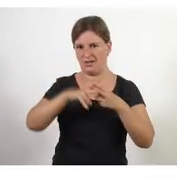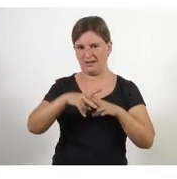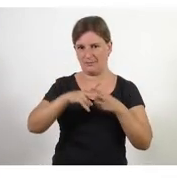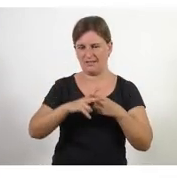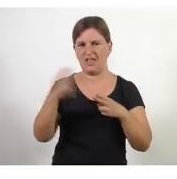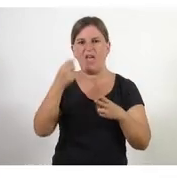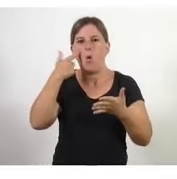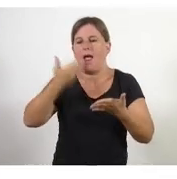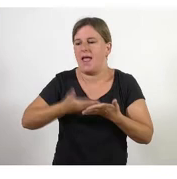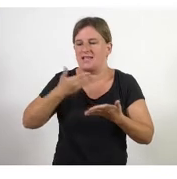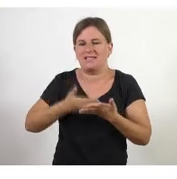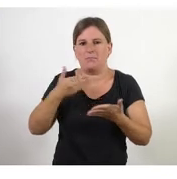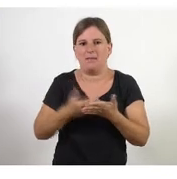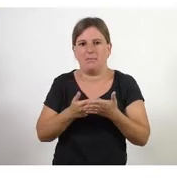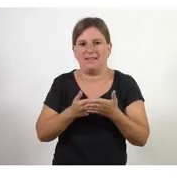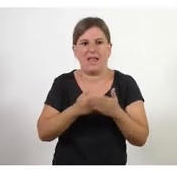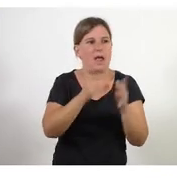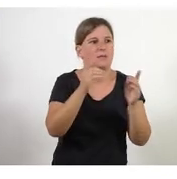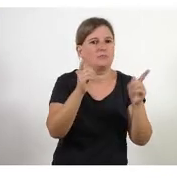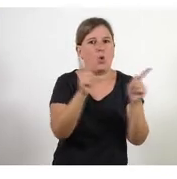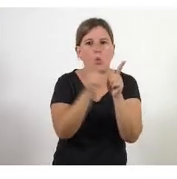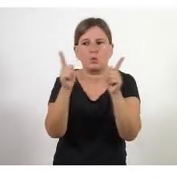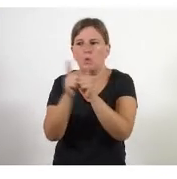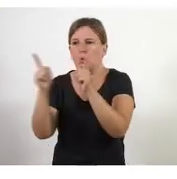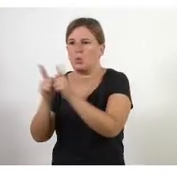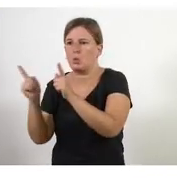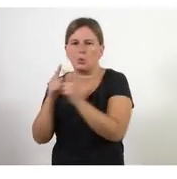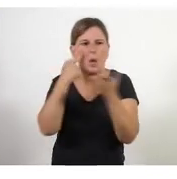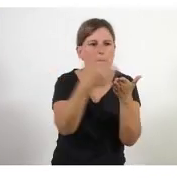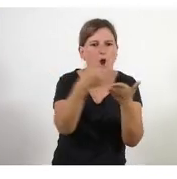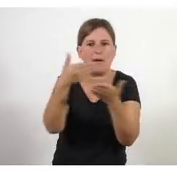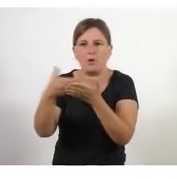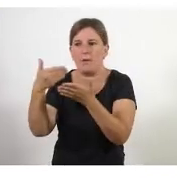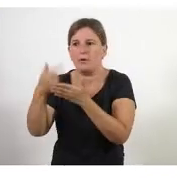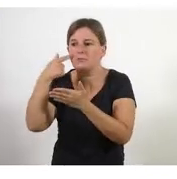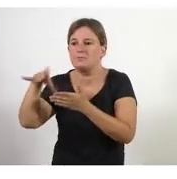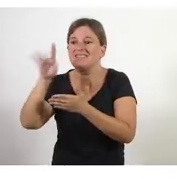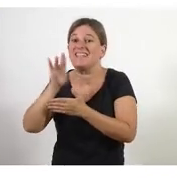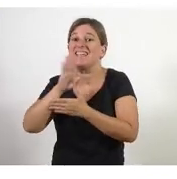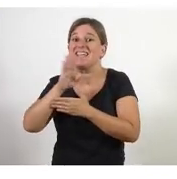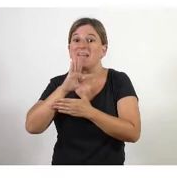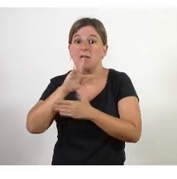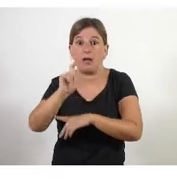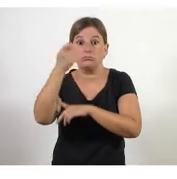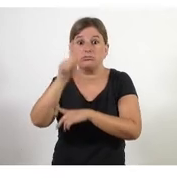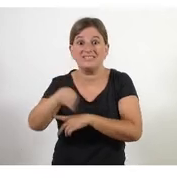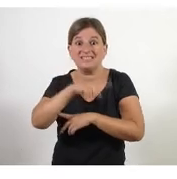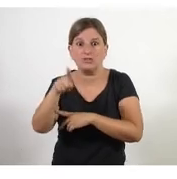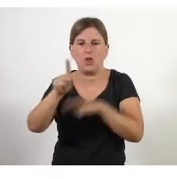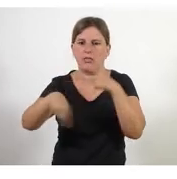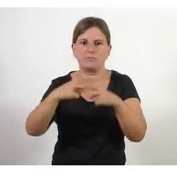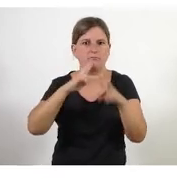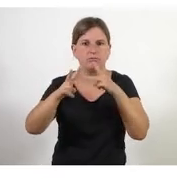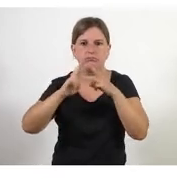experimentar amb petits experiments de curt plaç percebre el que passa amb els experiments i responen